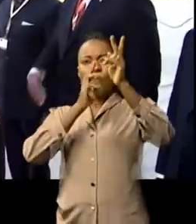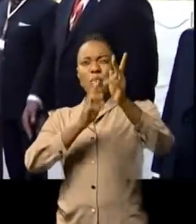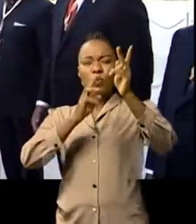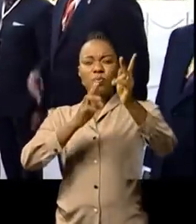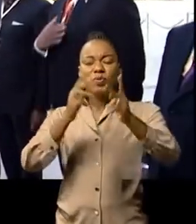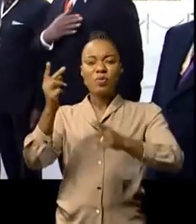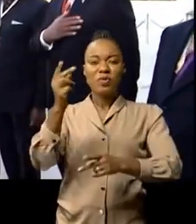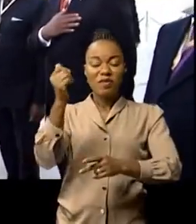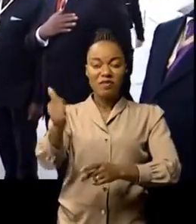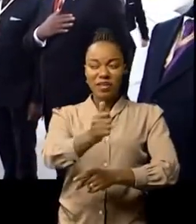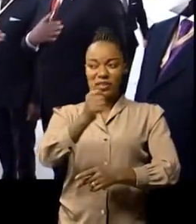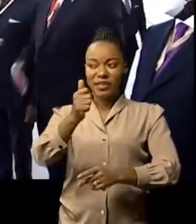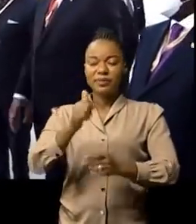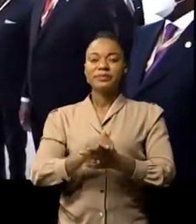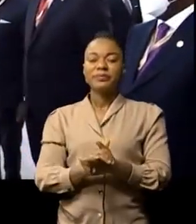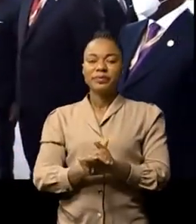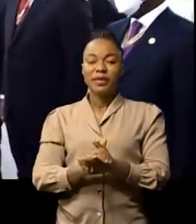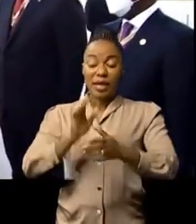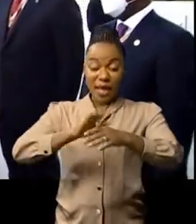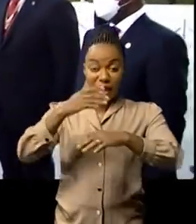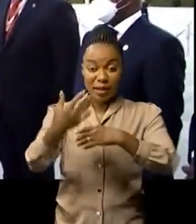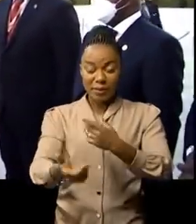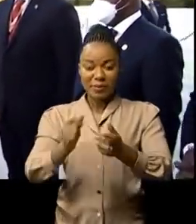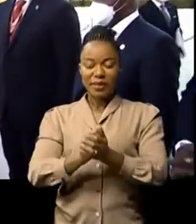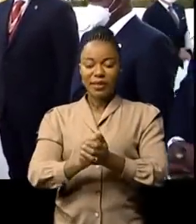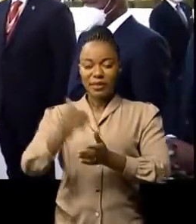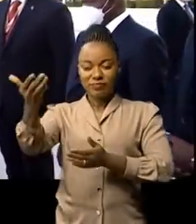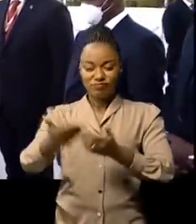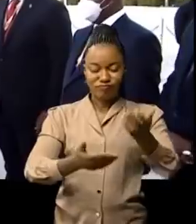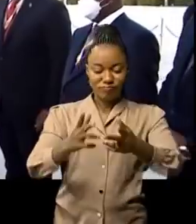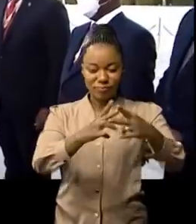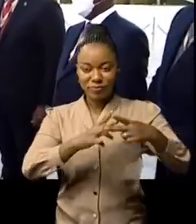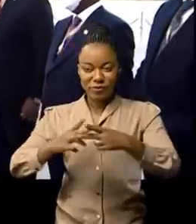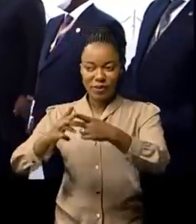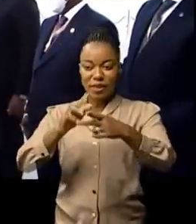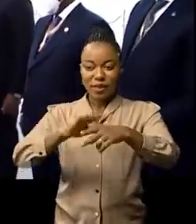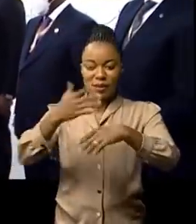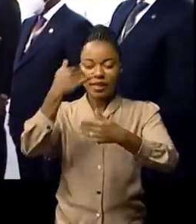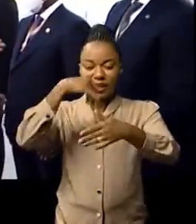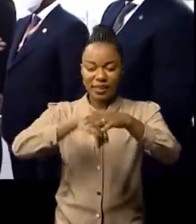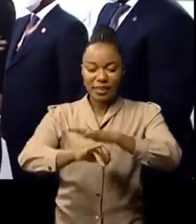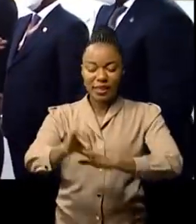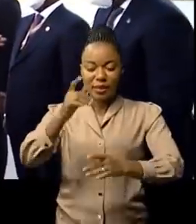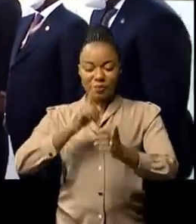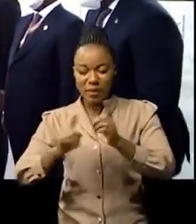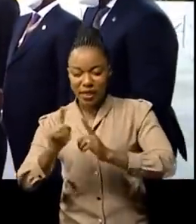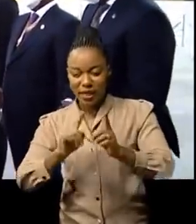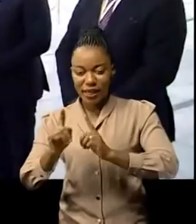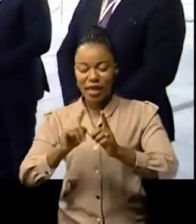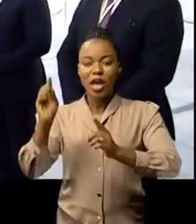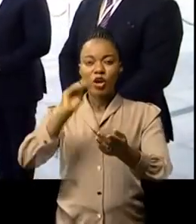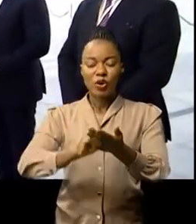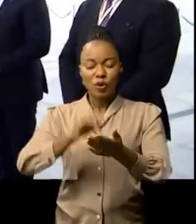le veut la tradition ici. Après le faste à l'extérieur, place à l'intérieur pour continuer sur le même ton